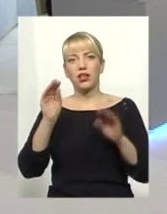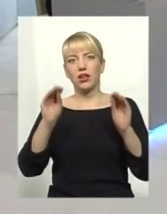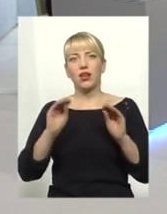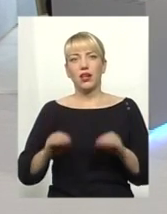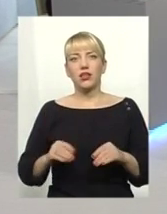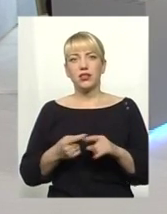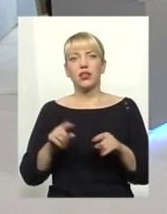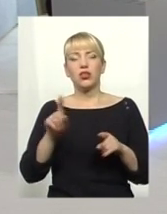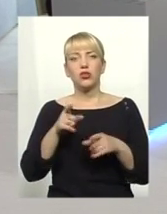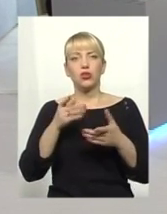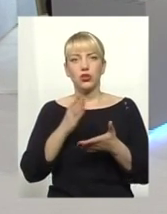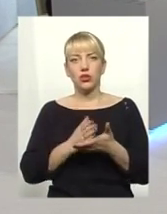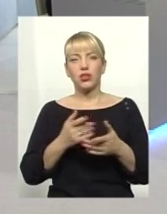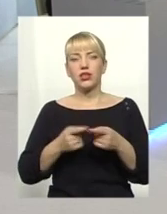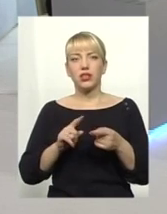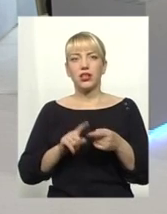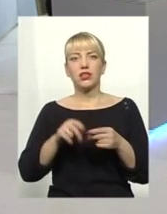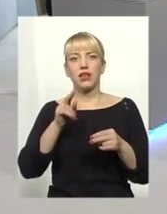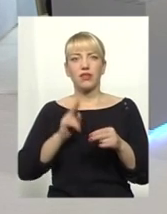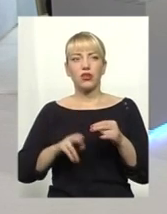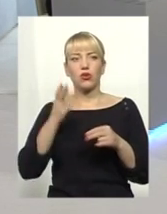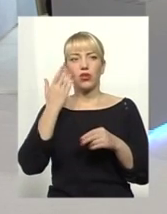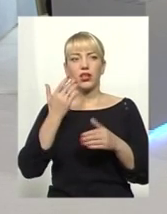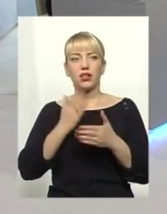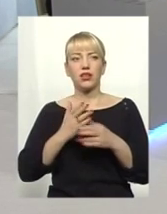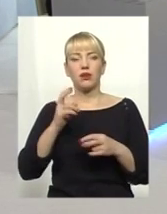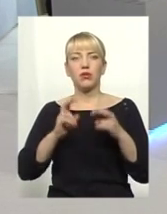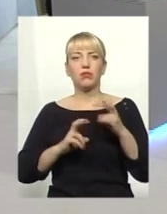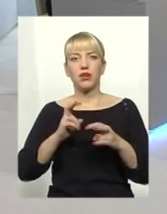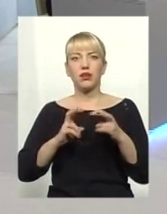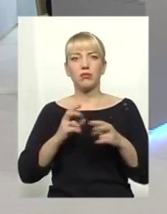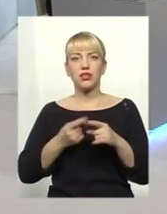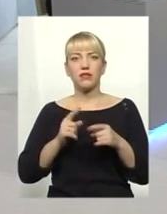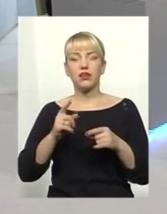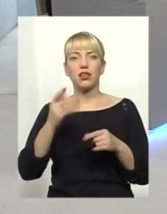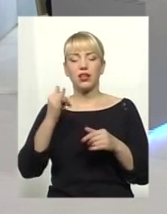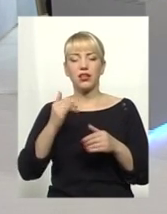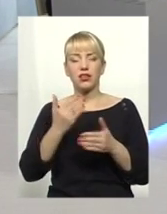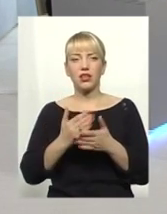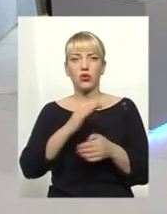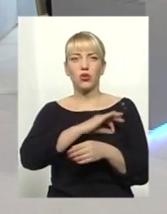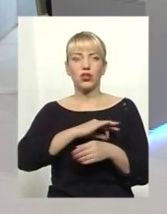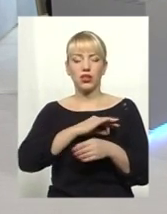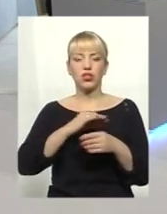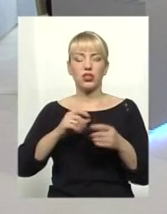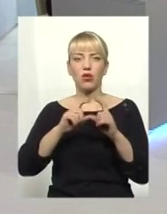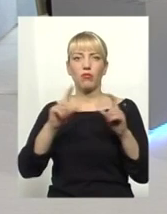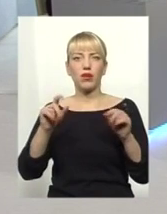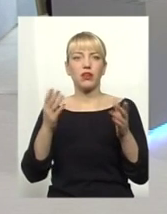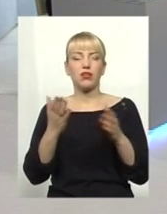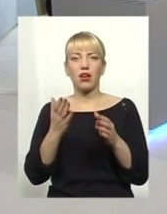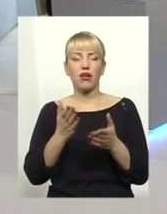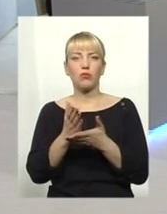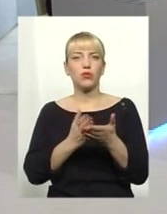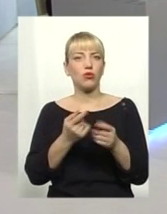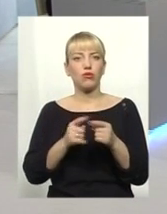можна сказати, завершений цикл. Коли є підприємство, є страхова компанія, є юридична компанія, яка обслуговує дану